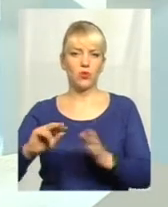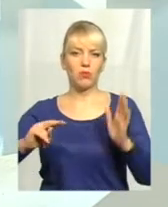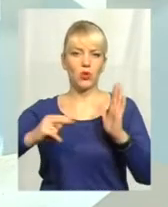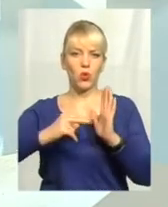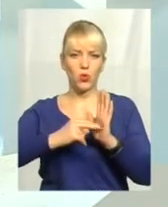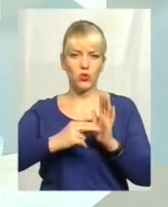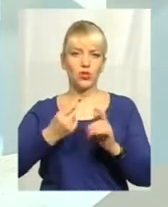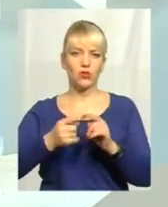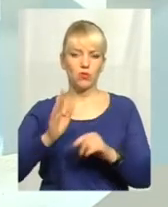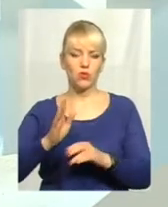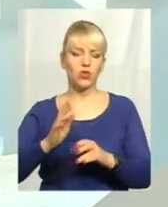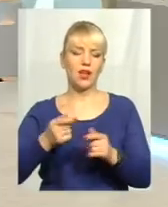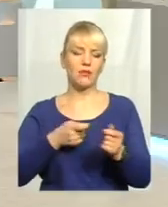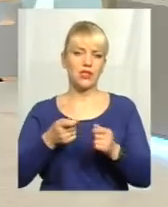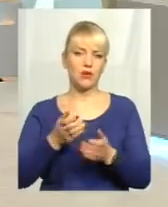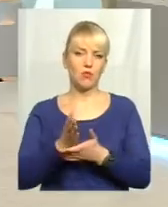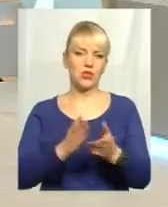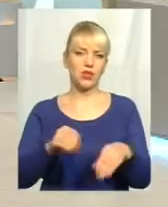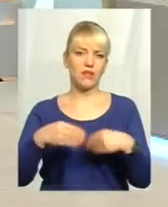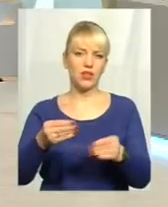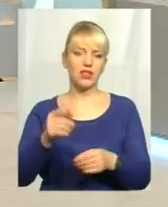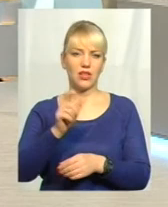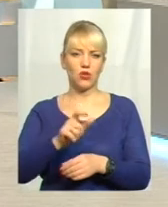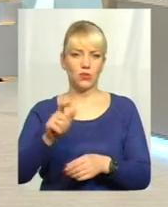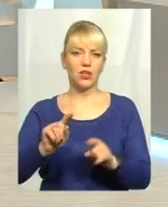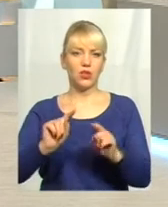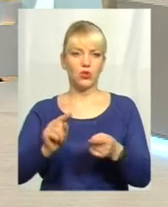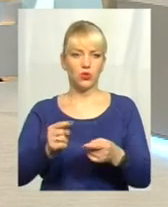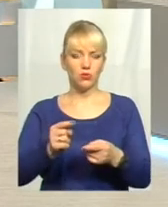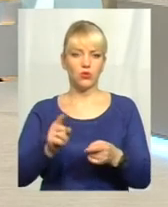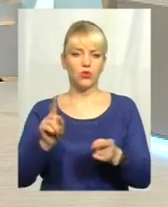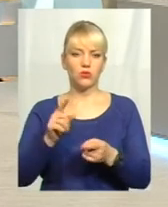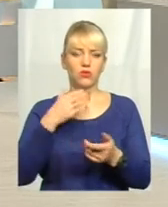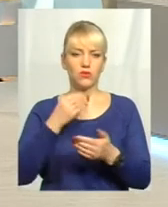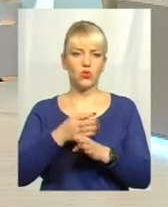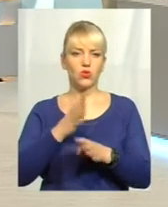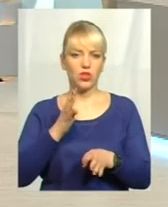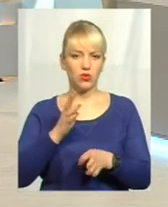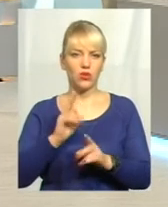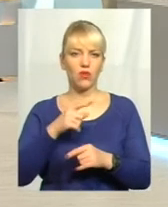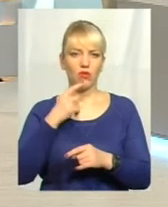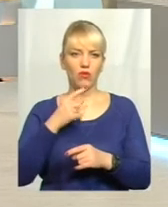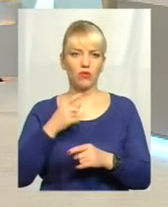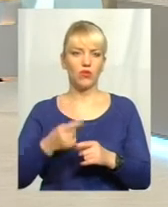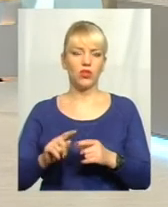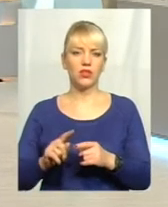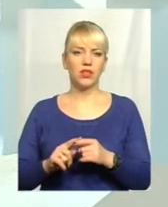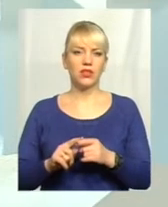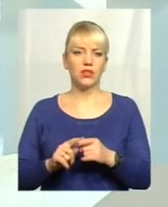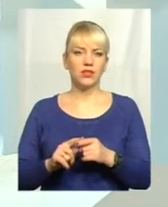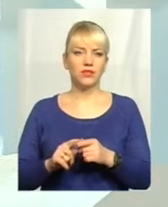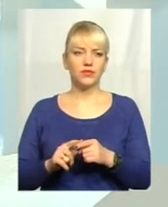ці адміністративні послуги також надаватися громадянам. Тому, що в свою чергу, як кажуть, із плюсів, воно не тільки